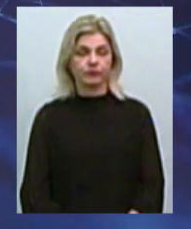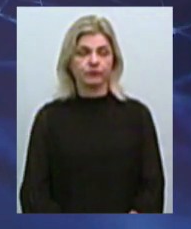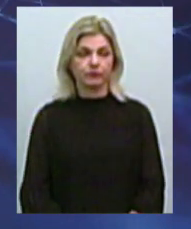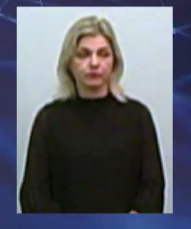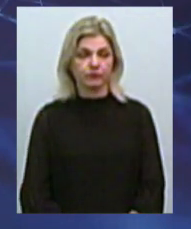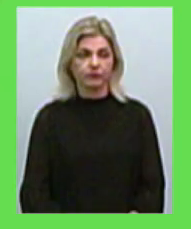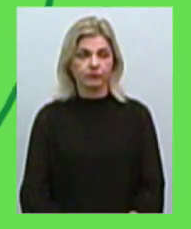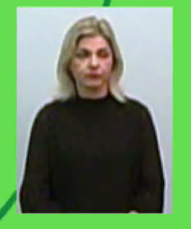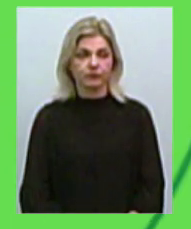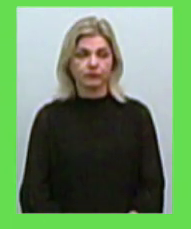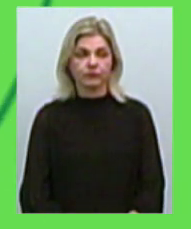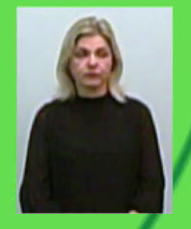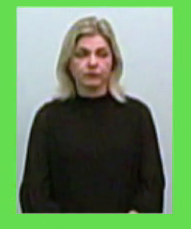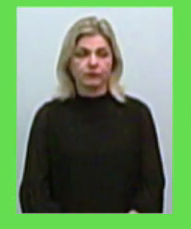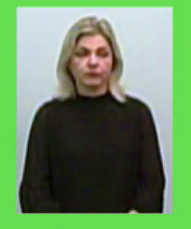послухаємо.